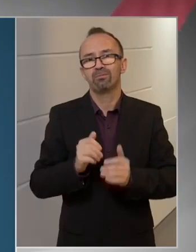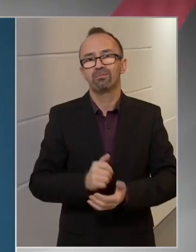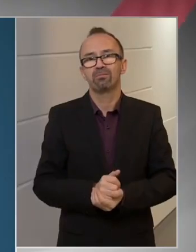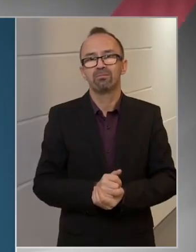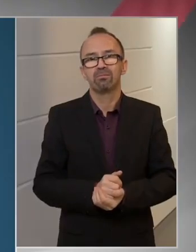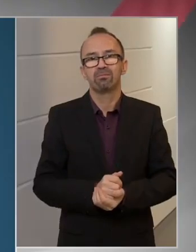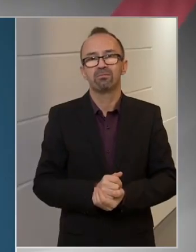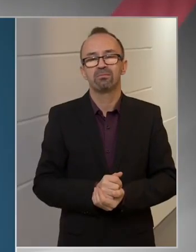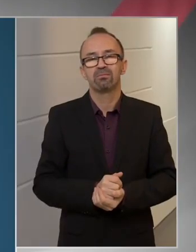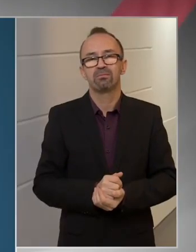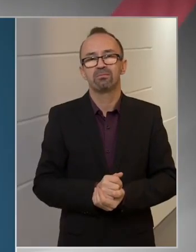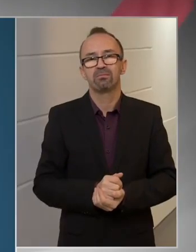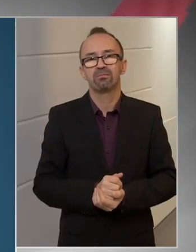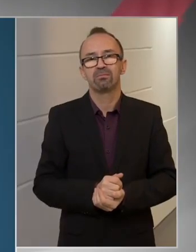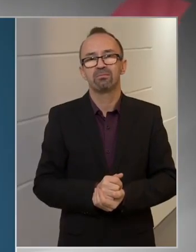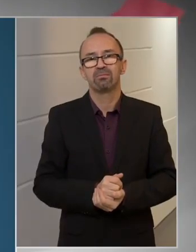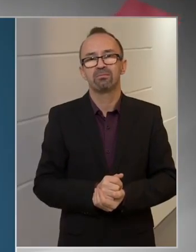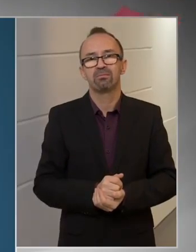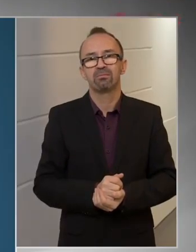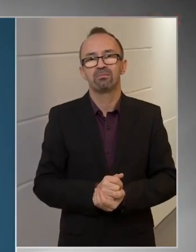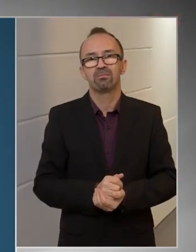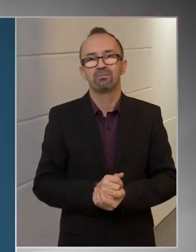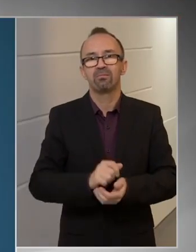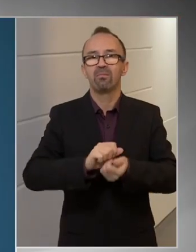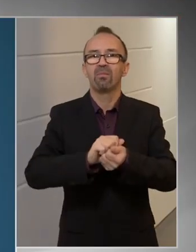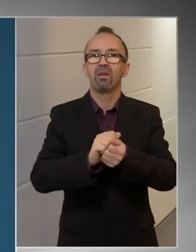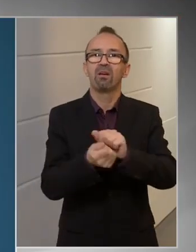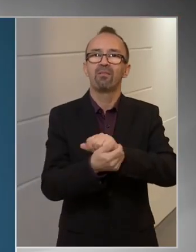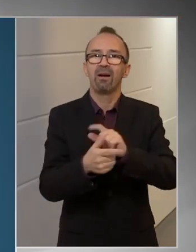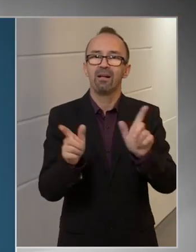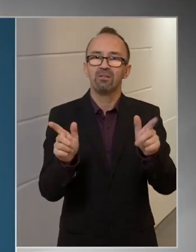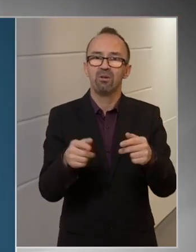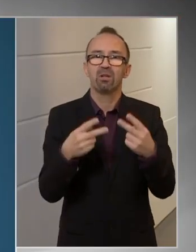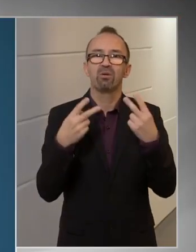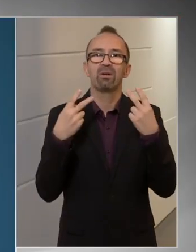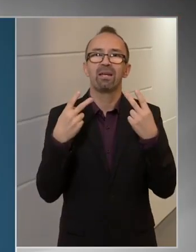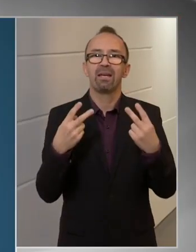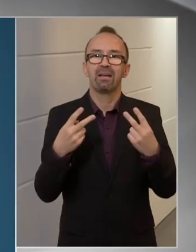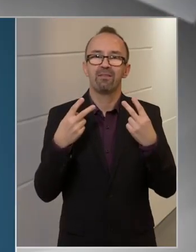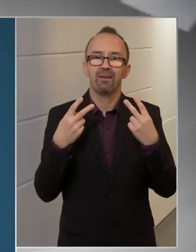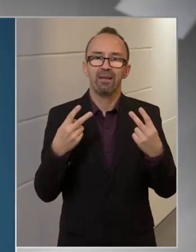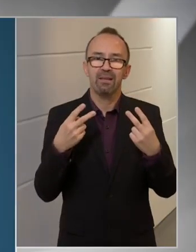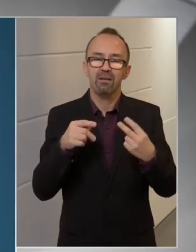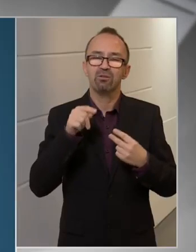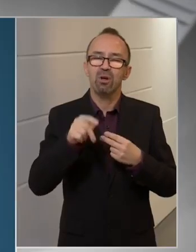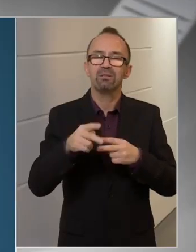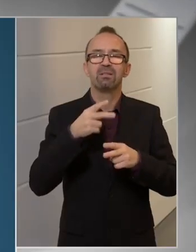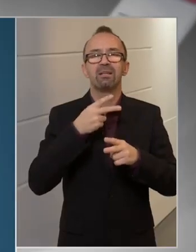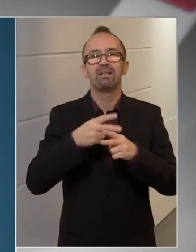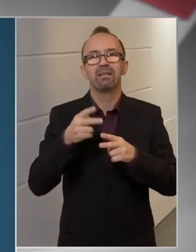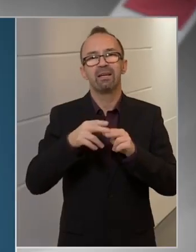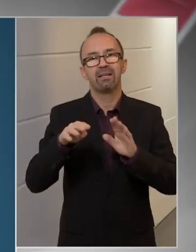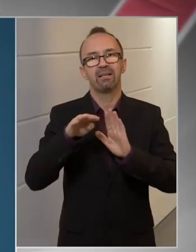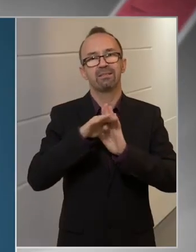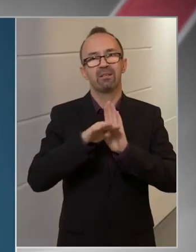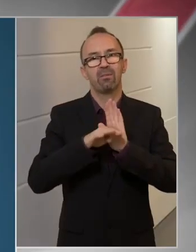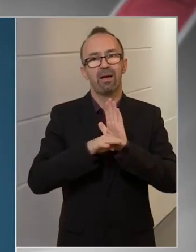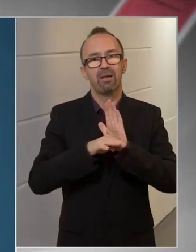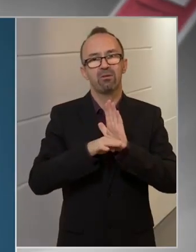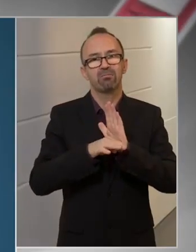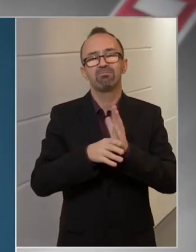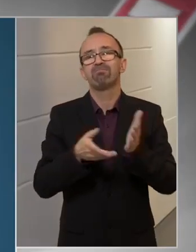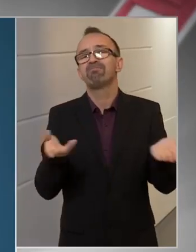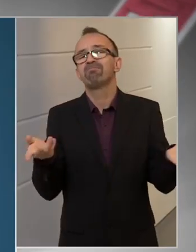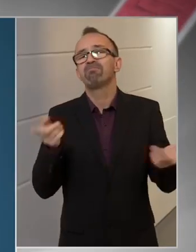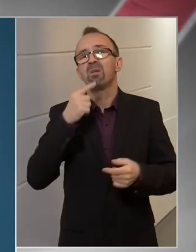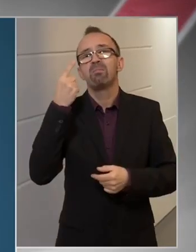Úgyhogy változatlanul érvényesek azok a higiénés szabályok, mert mit